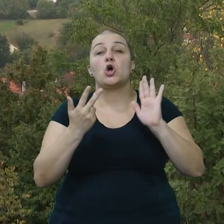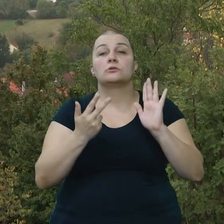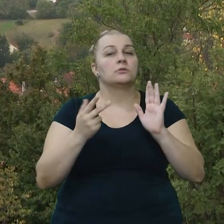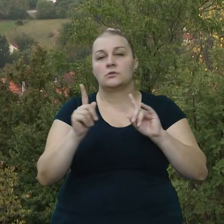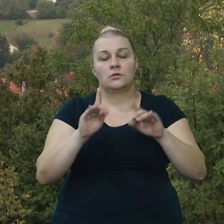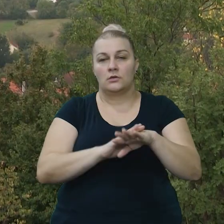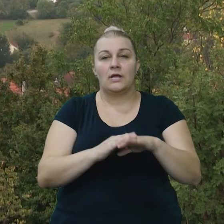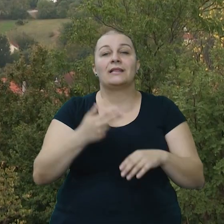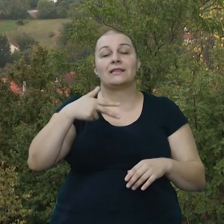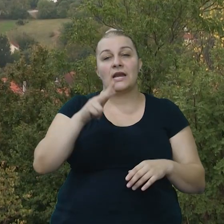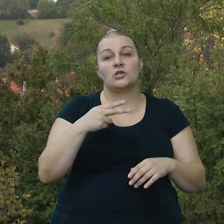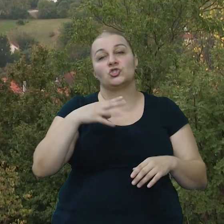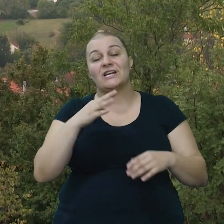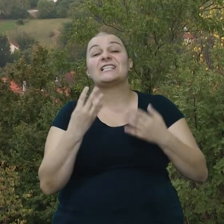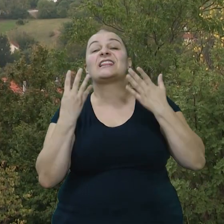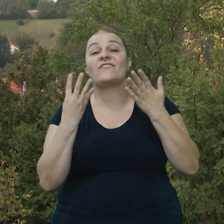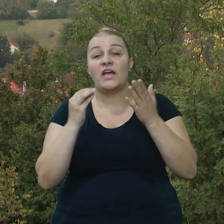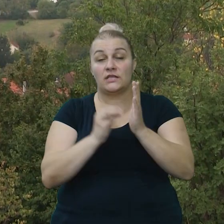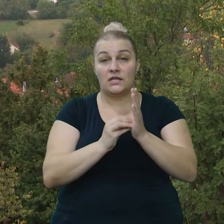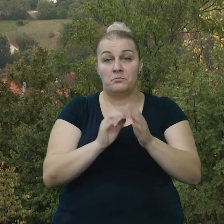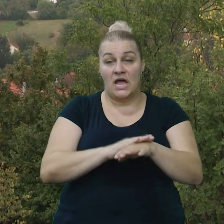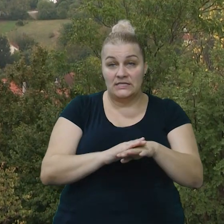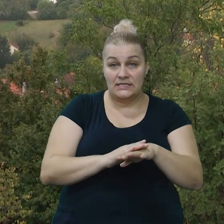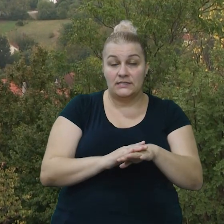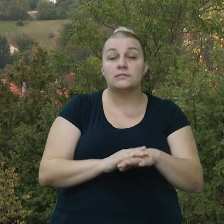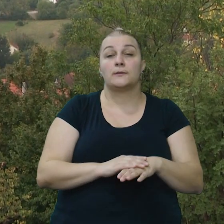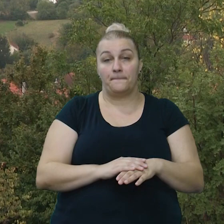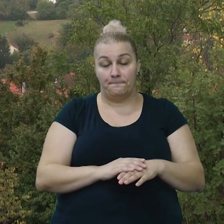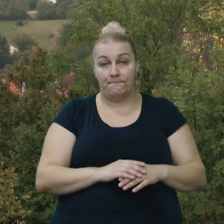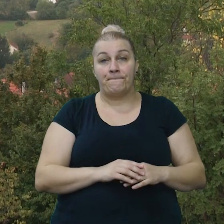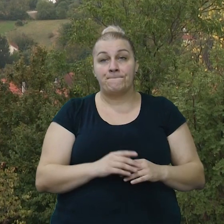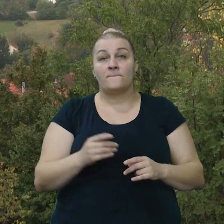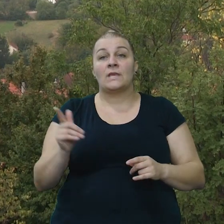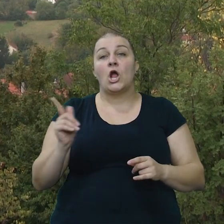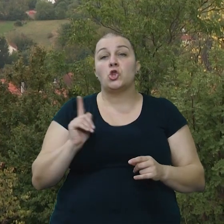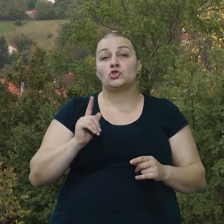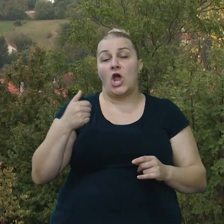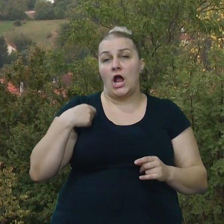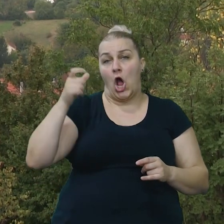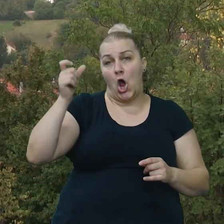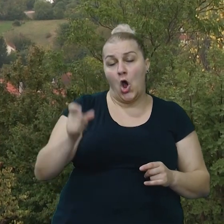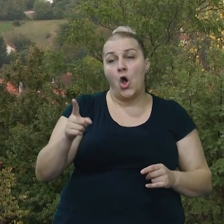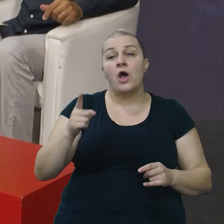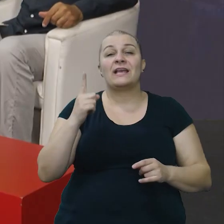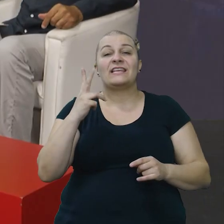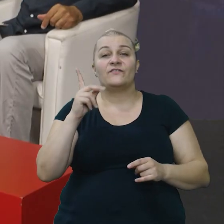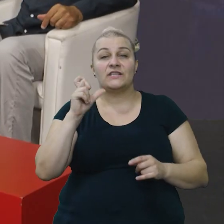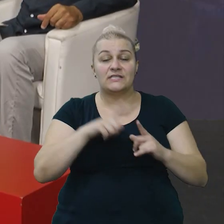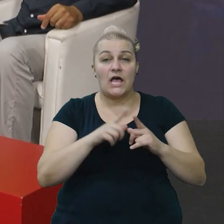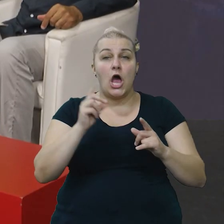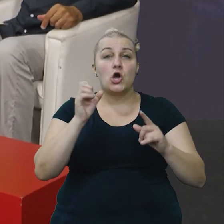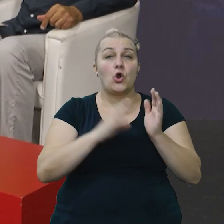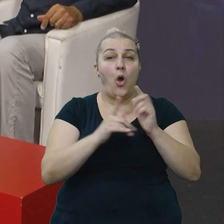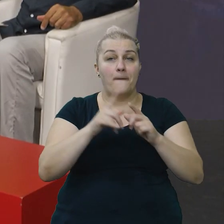9. 9. Dočeka nas je Ivica Romac kao zapovjednik